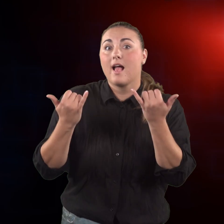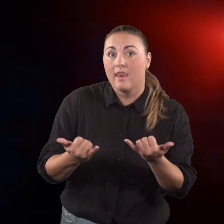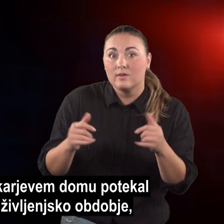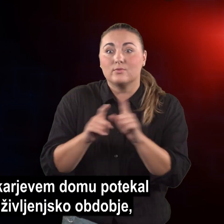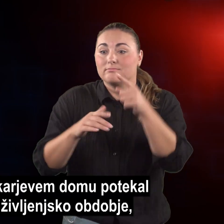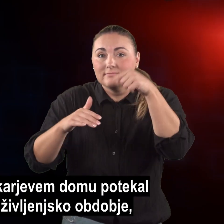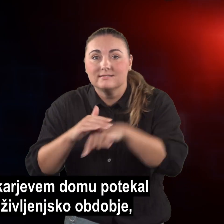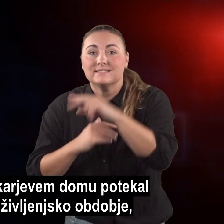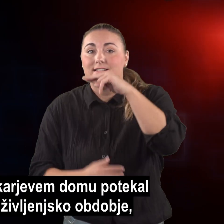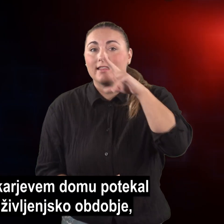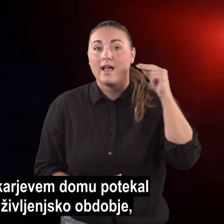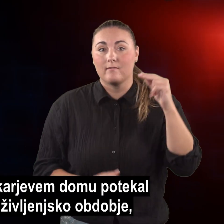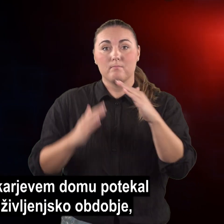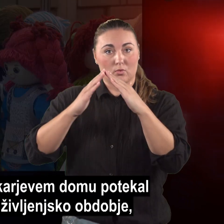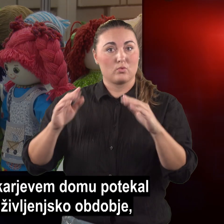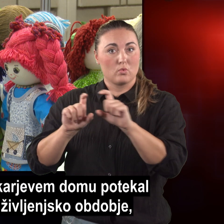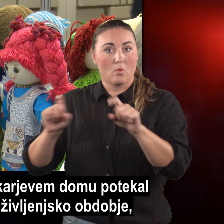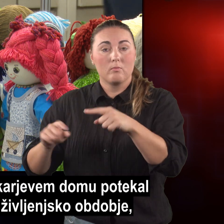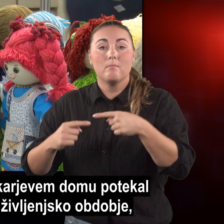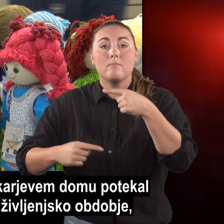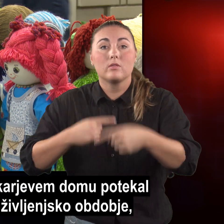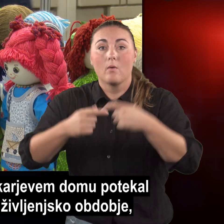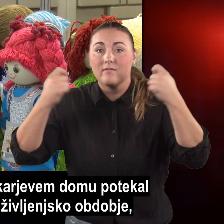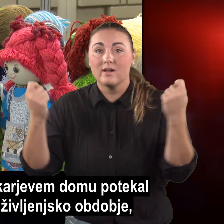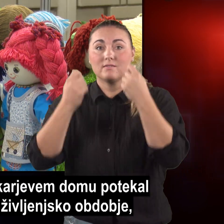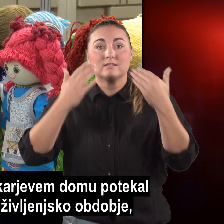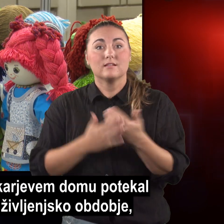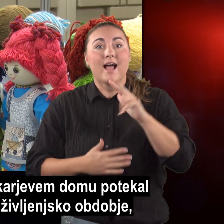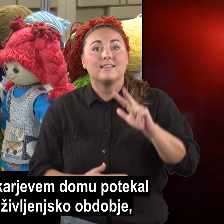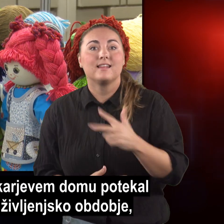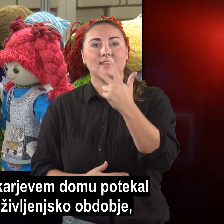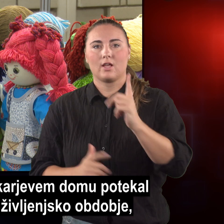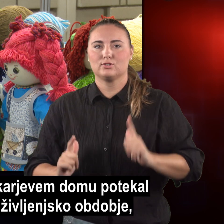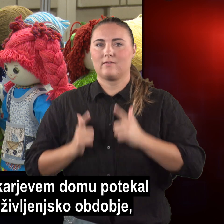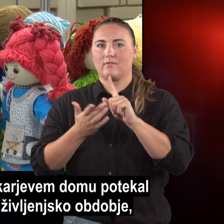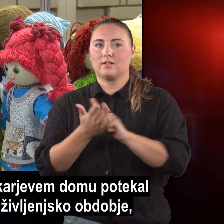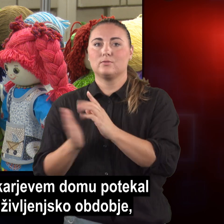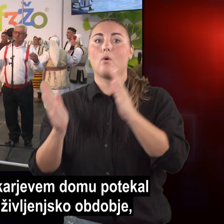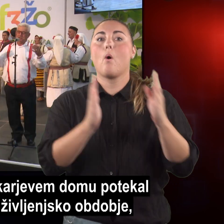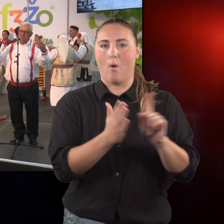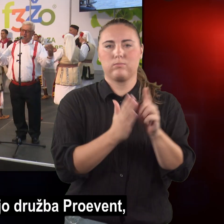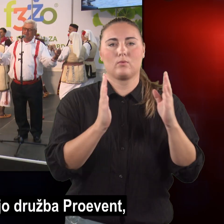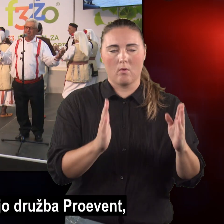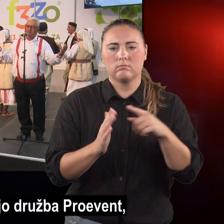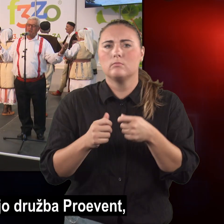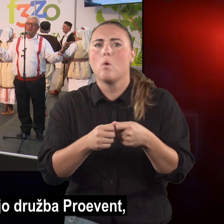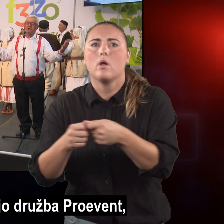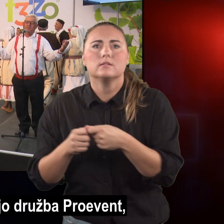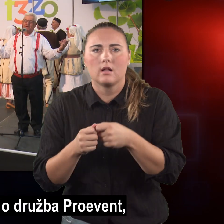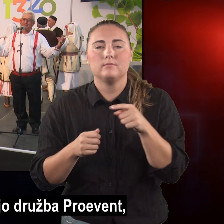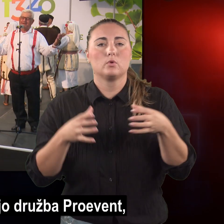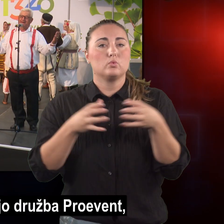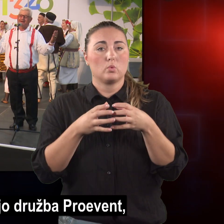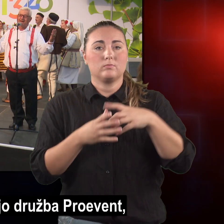Tudi letos je v Cankarjevem domu potekal festival za tretje življensko obdobje, ki ga organizirajo